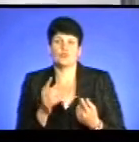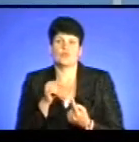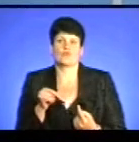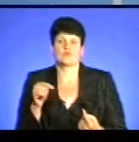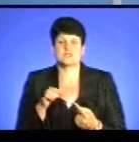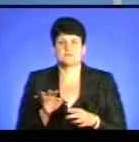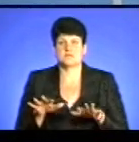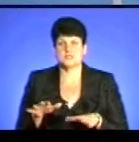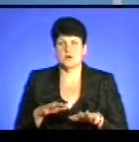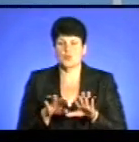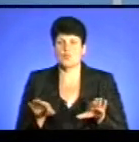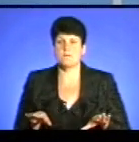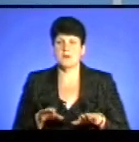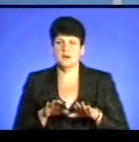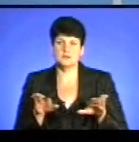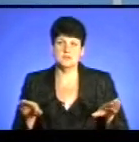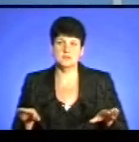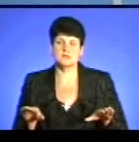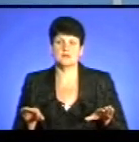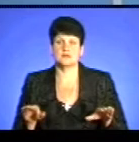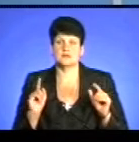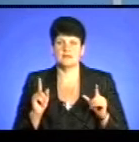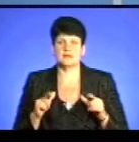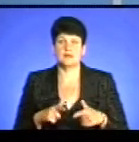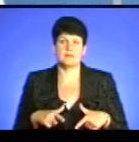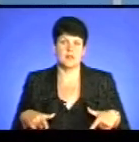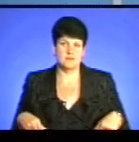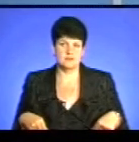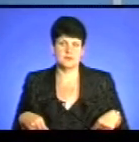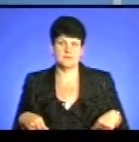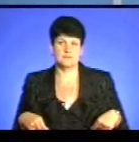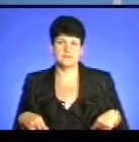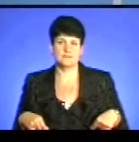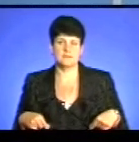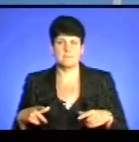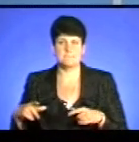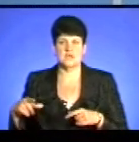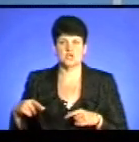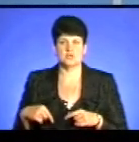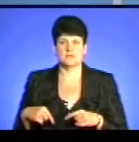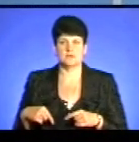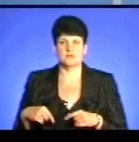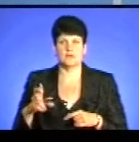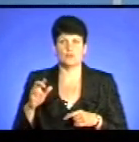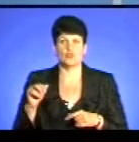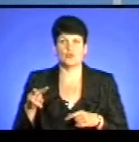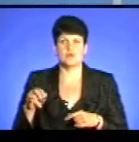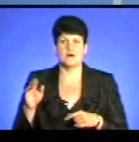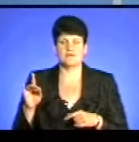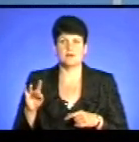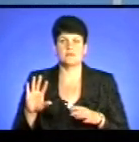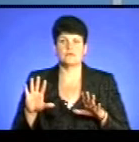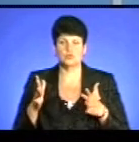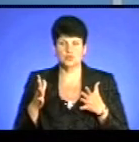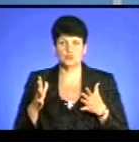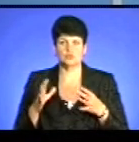правда, купатися. Але, все-таки, навіть на плавки, такий народний метод, прищепати булавку, для того, щоб в разі судоми